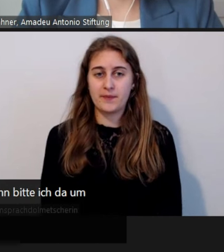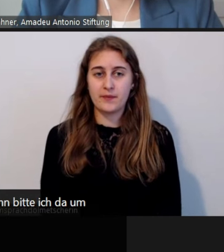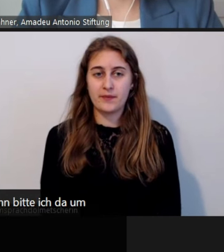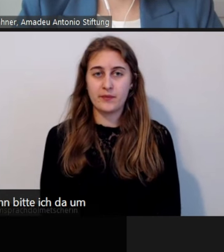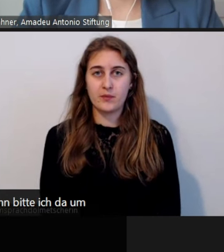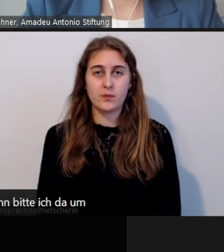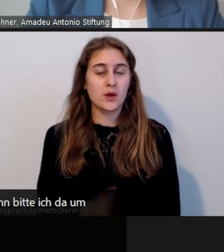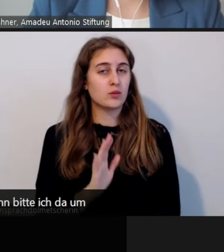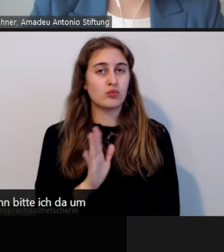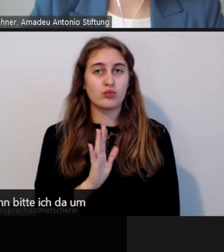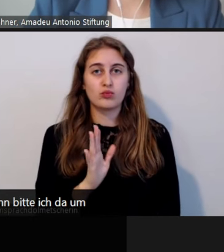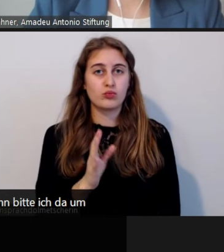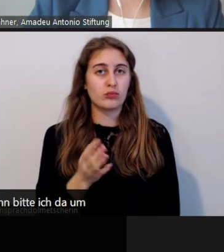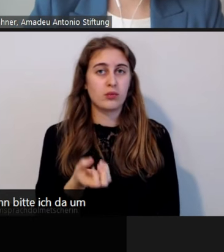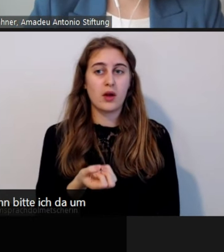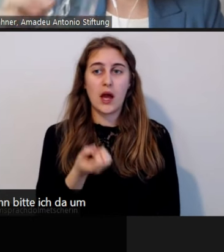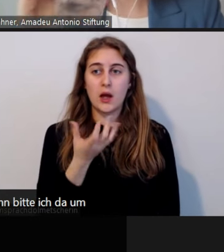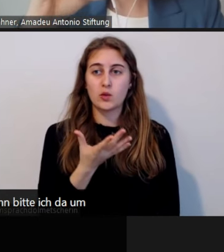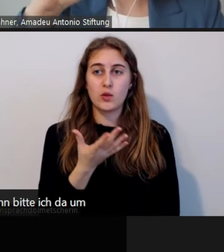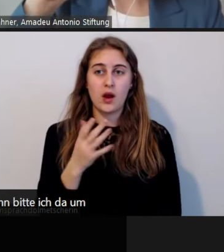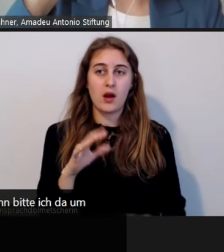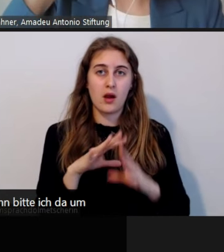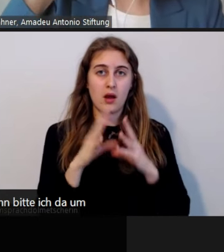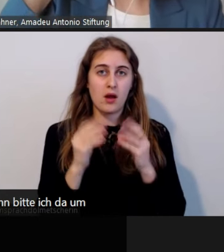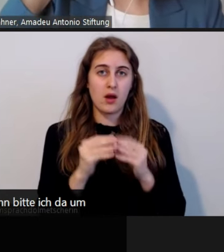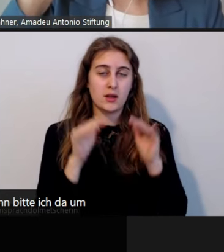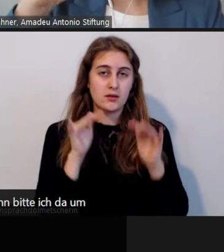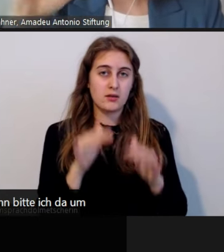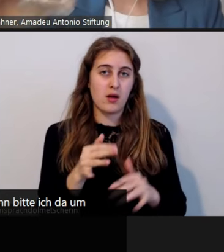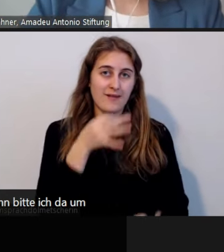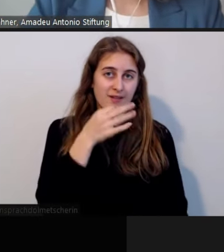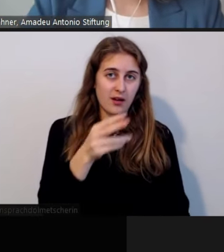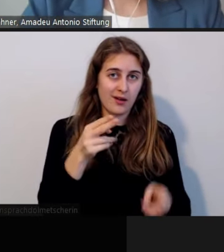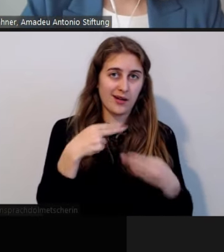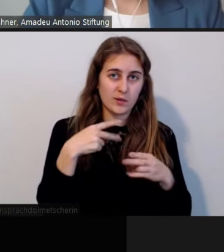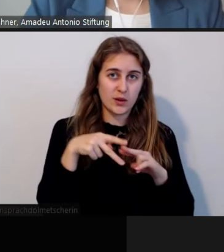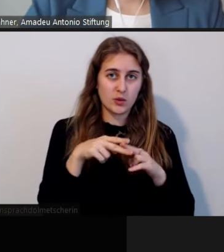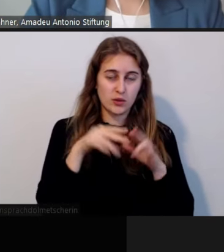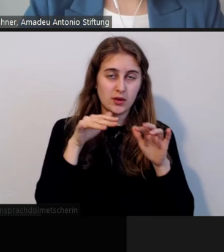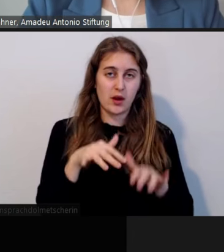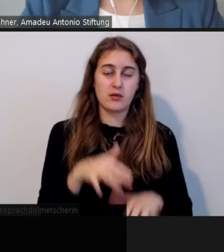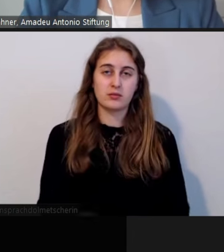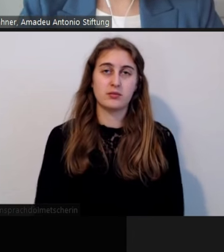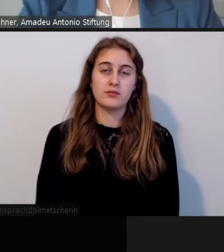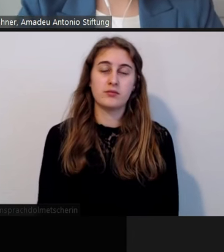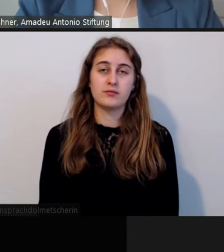Alles aktuelle ist im Frage-Antwort-Tool. Wunderbar, danke.